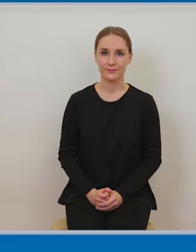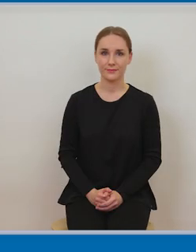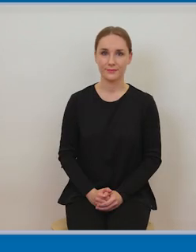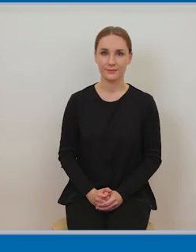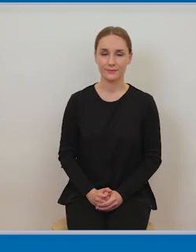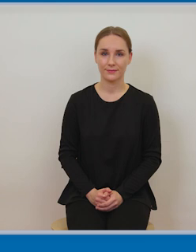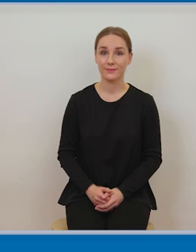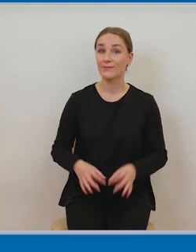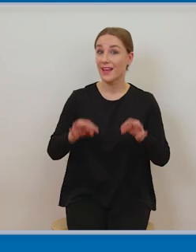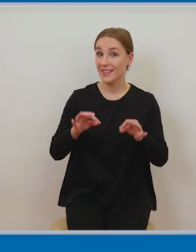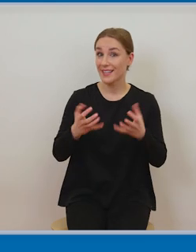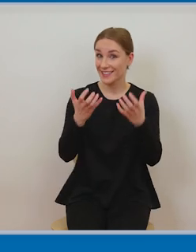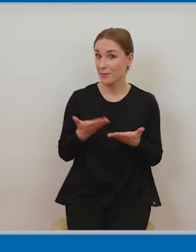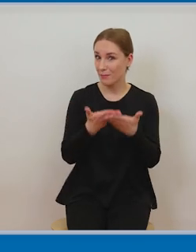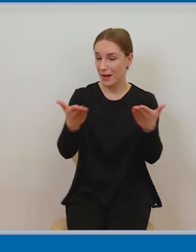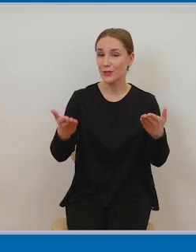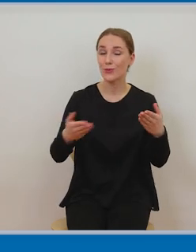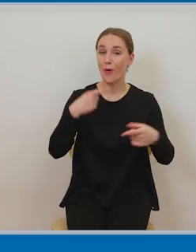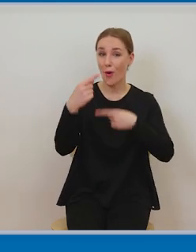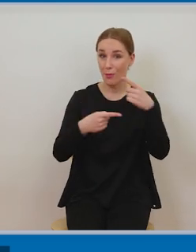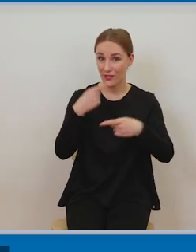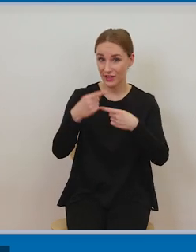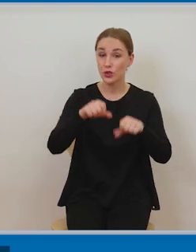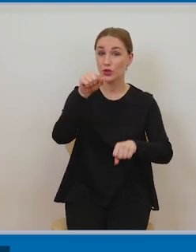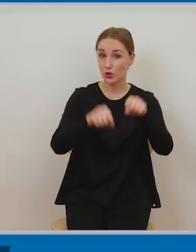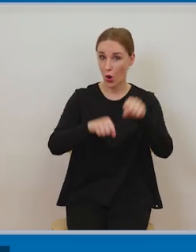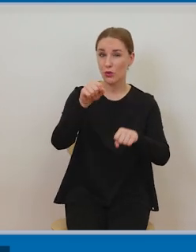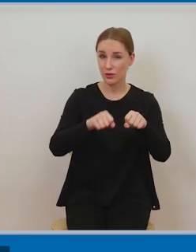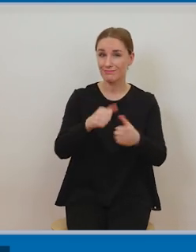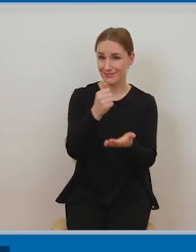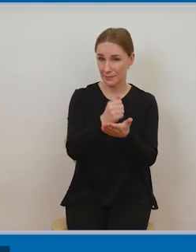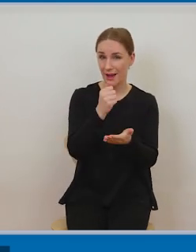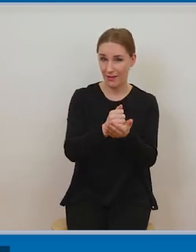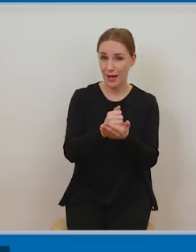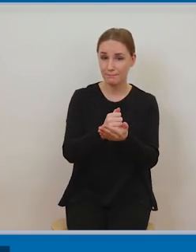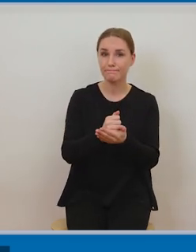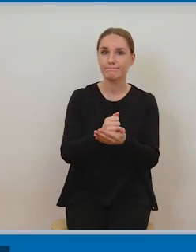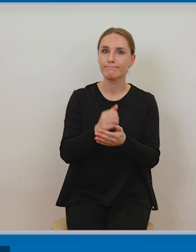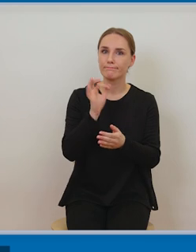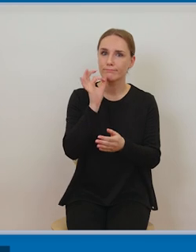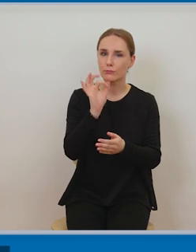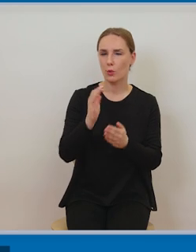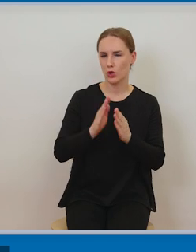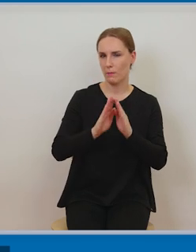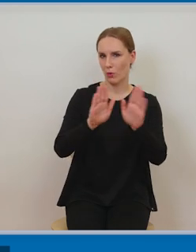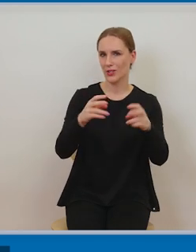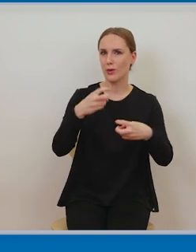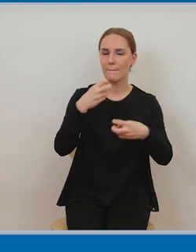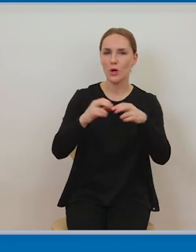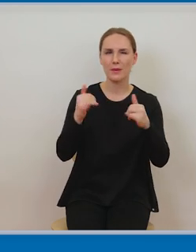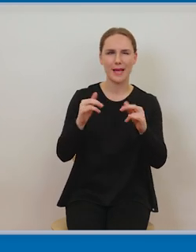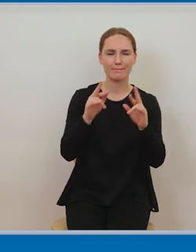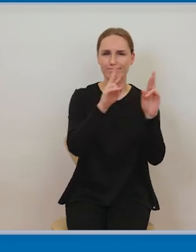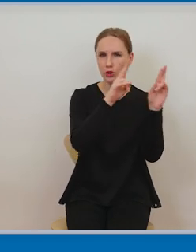który bardzo dobrze ilustruje problem pomiędzy właśnie ustaleniem różnicy dotyczącej utworu, który jest w domenie publicznej, a